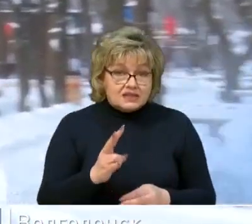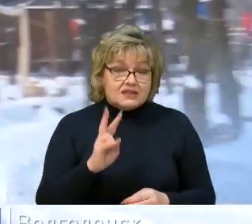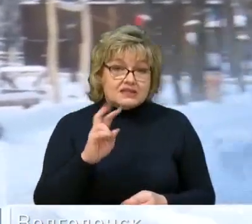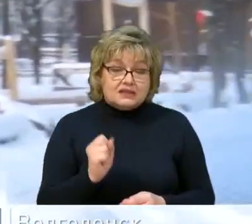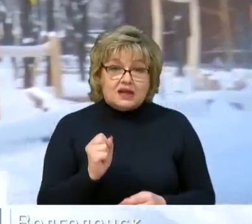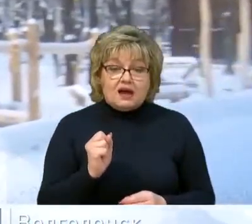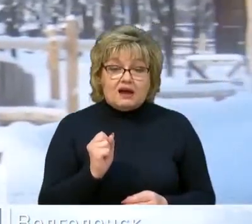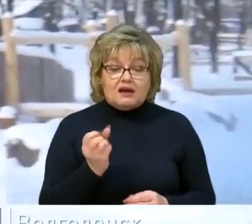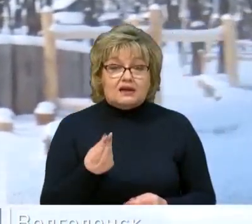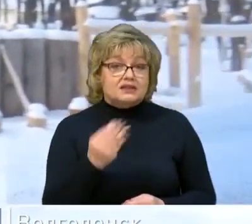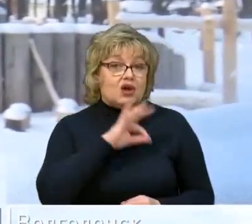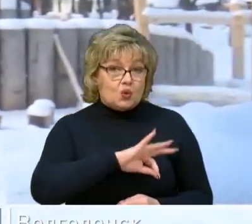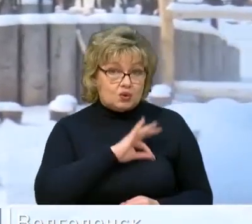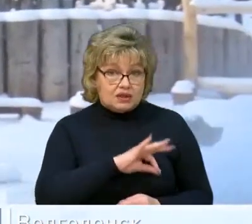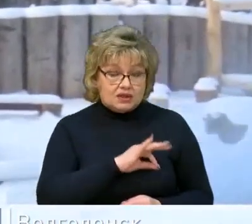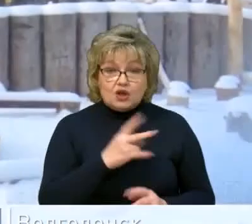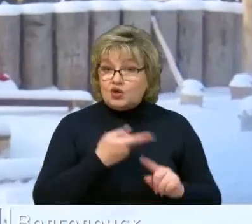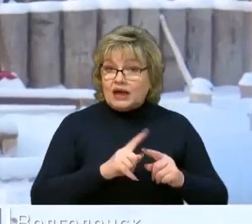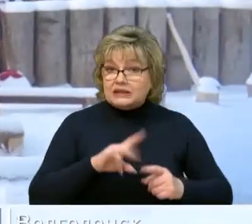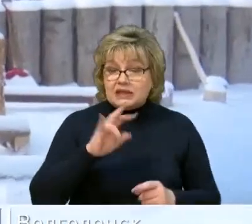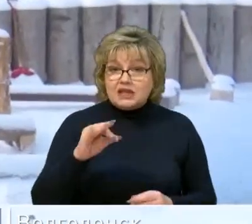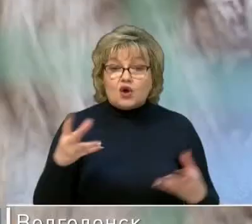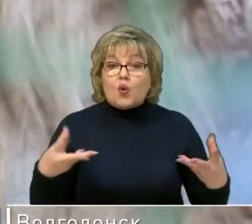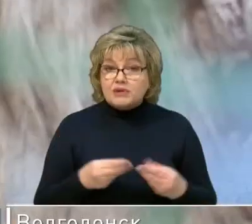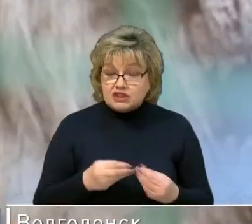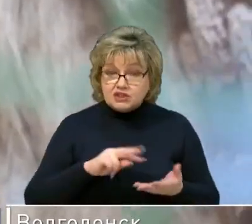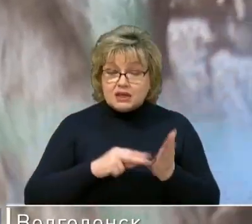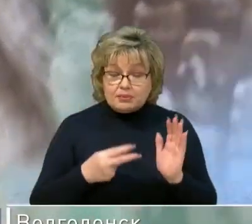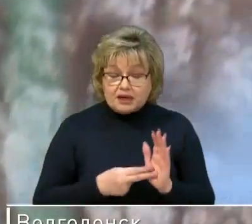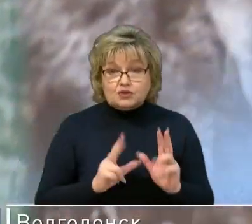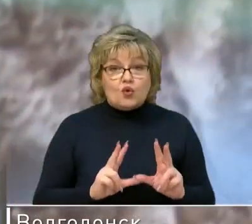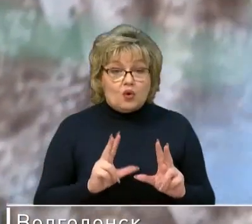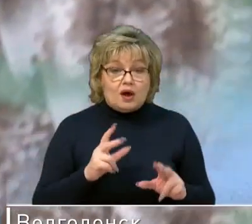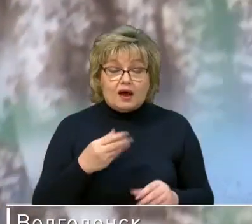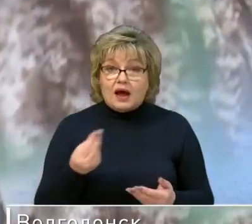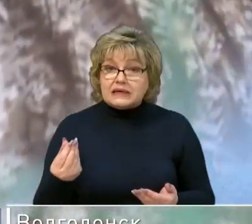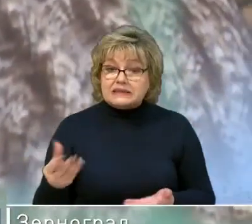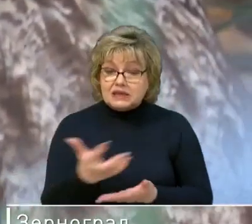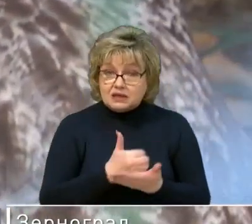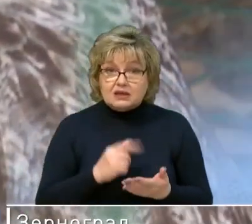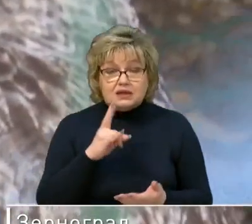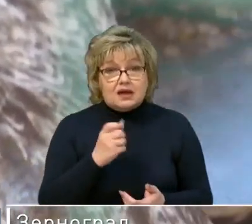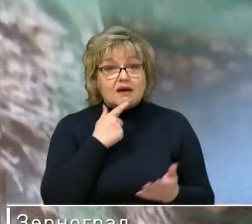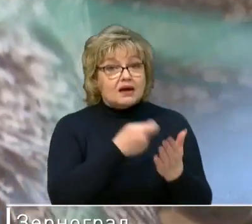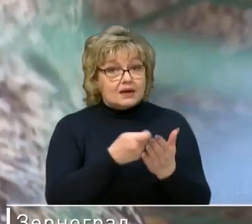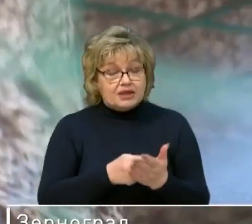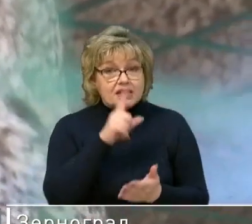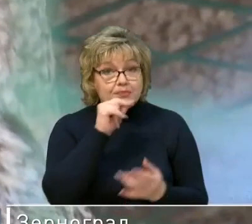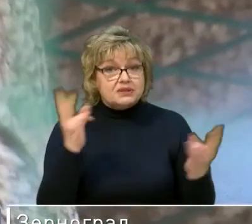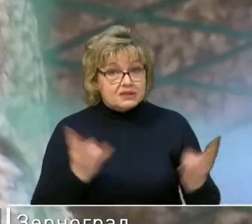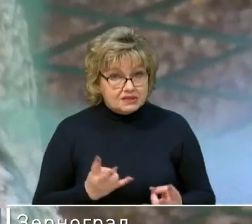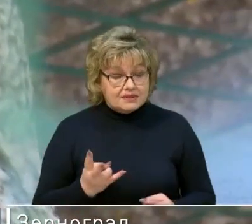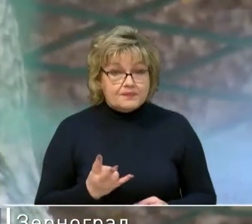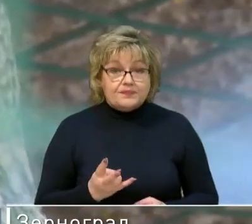Хотя «Малинки» – некоммерческий проект, средства от продажи билетов – основа обеспечения обитателей пропитанием. В период самоизоляции те,